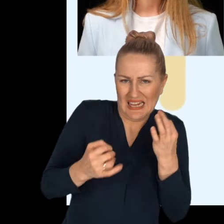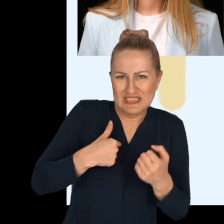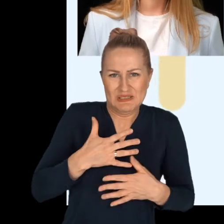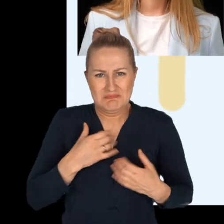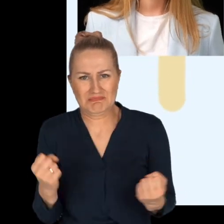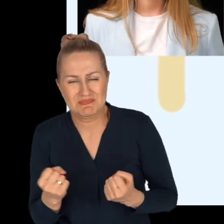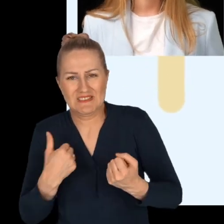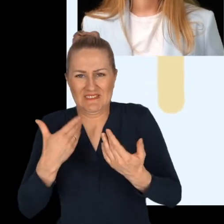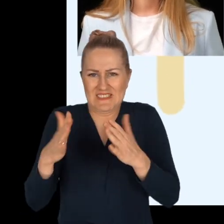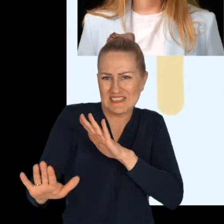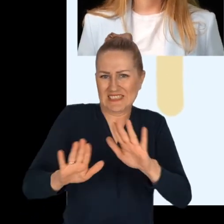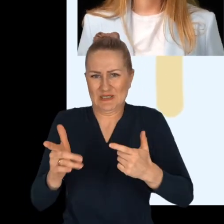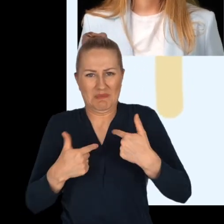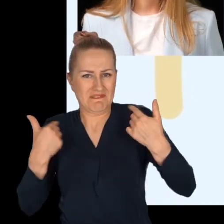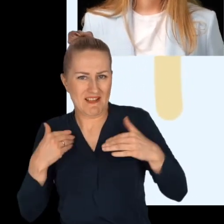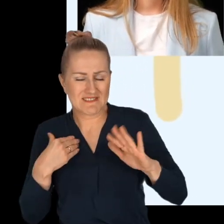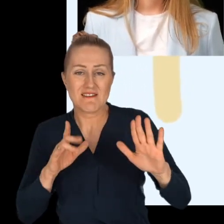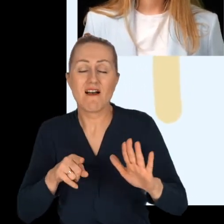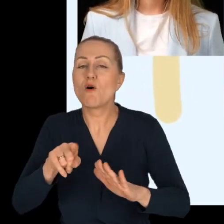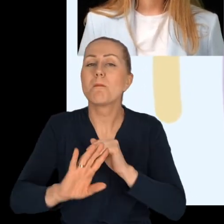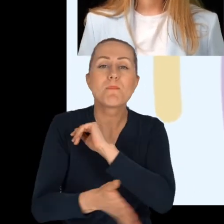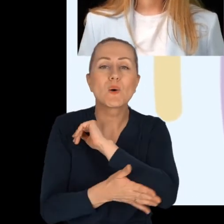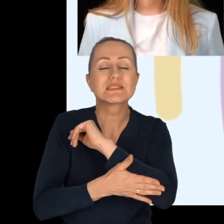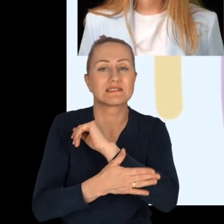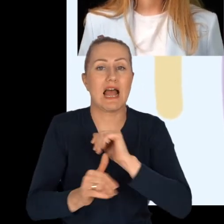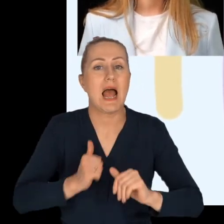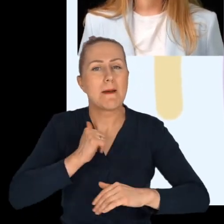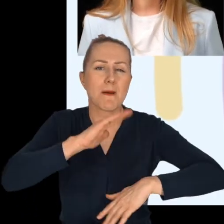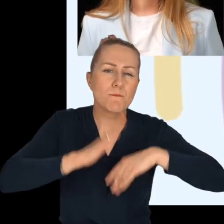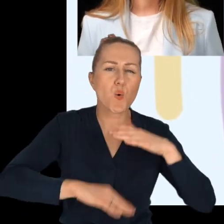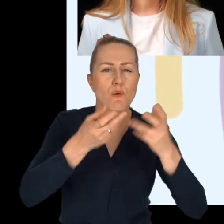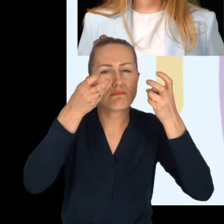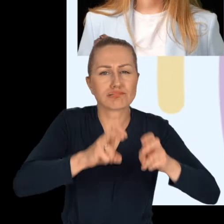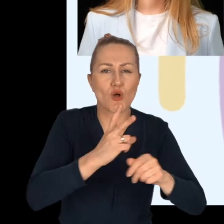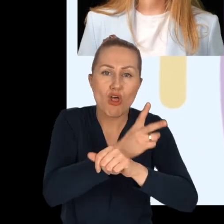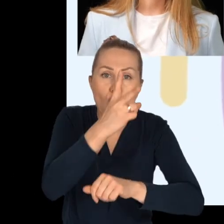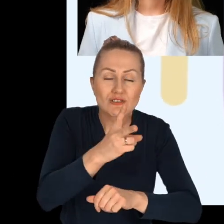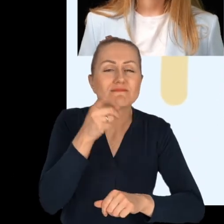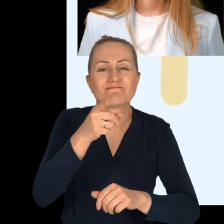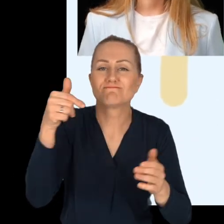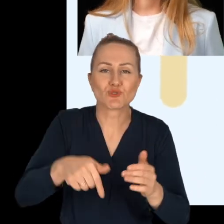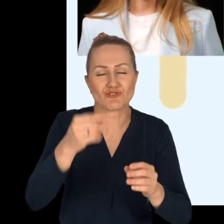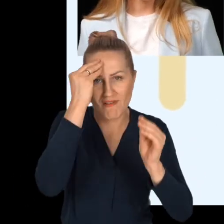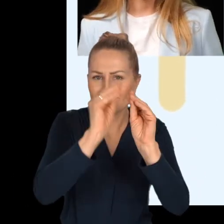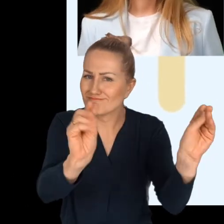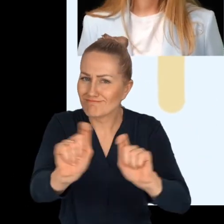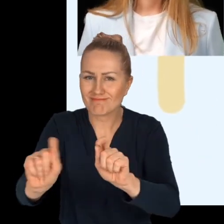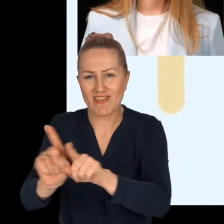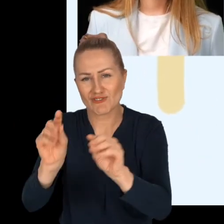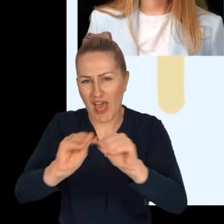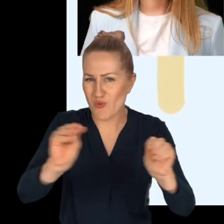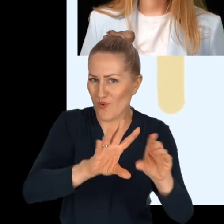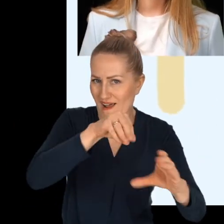nasz opór i wątpliwość. Bazą do tego budowania właśnie dostępności jest uświadamianie i edukacja